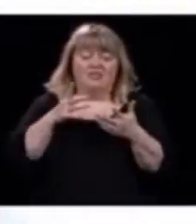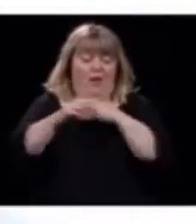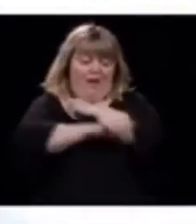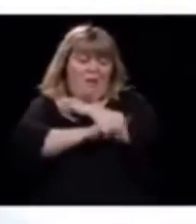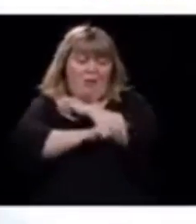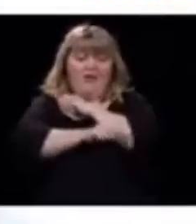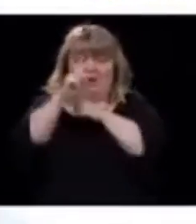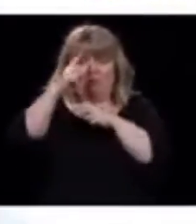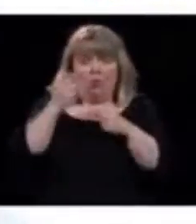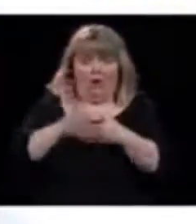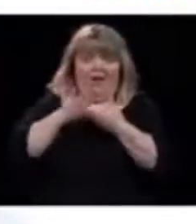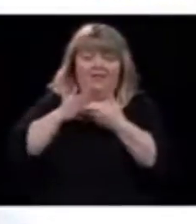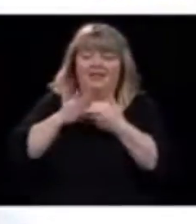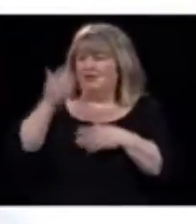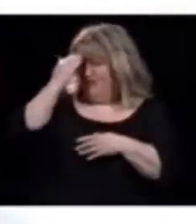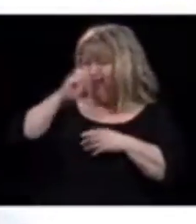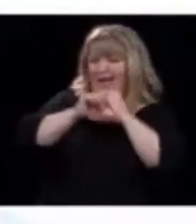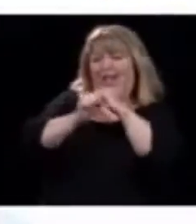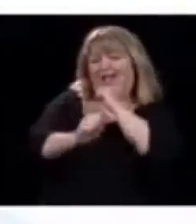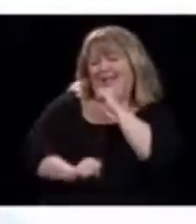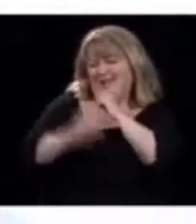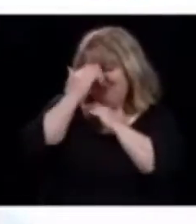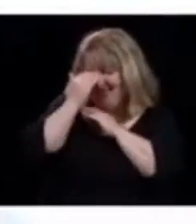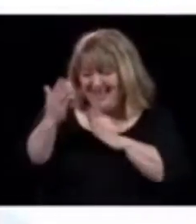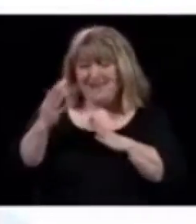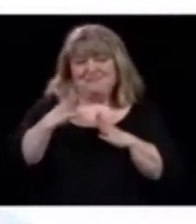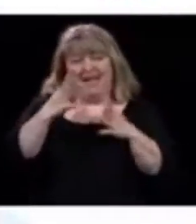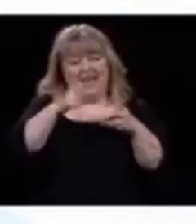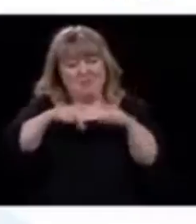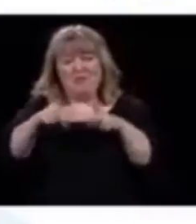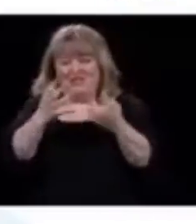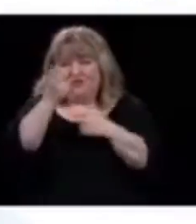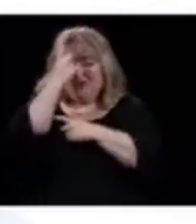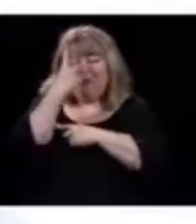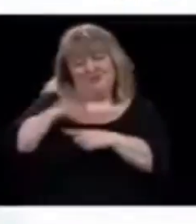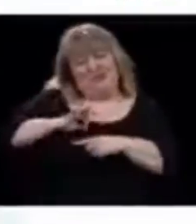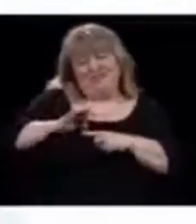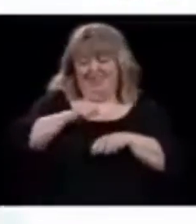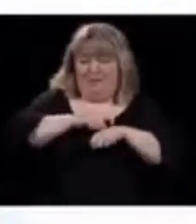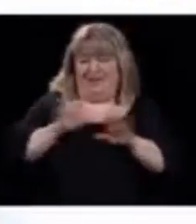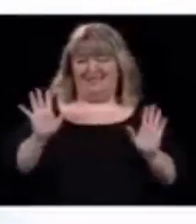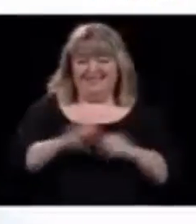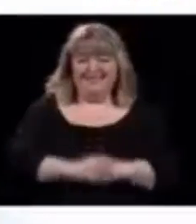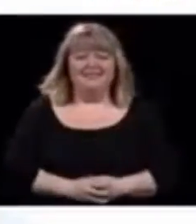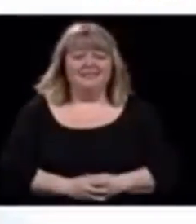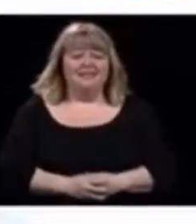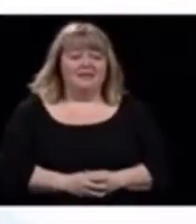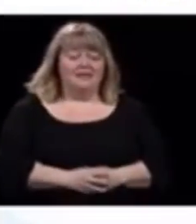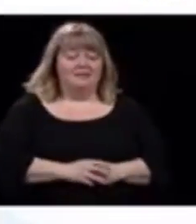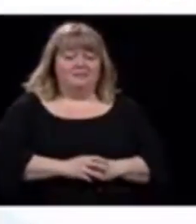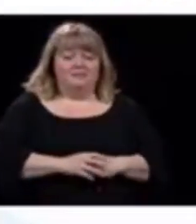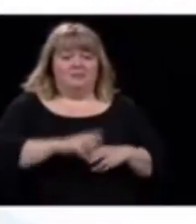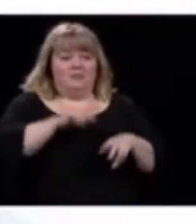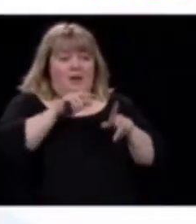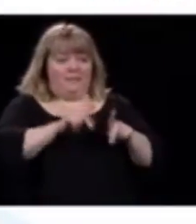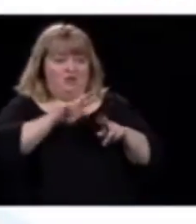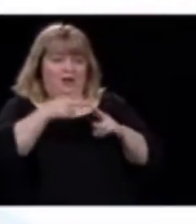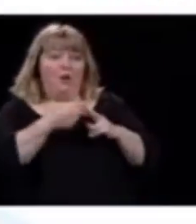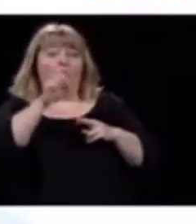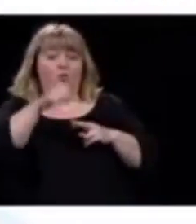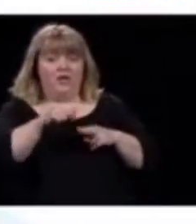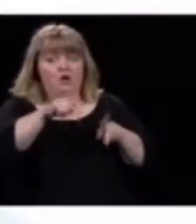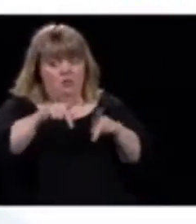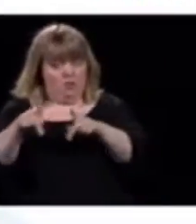population comprenne, et j'en profite de ce moment-là. Merci beaucoup. Oui, tout à fait. Je pense que la population cherche à comprendre également. M.